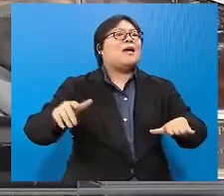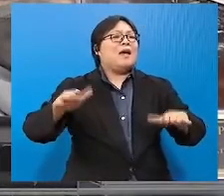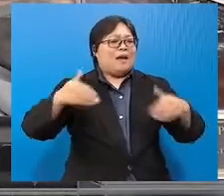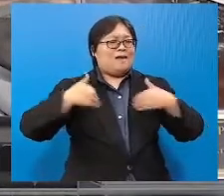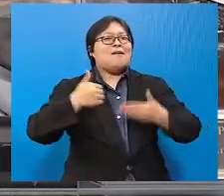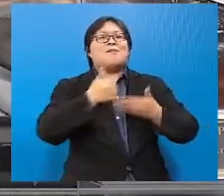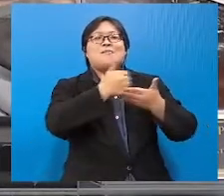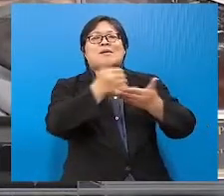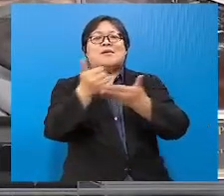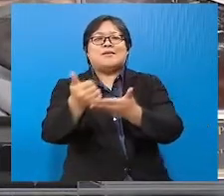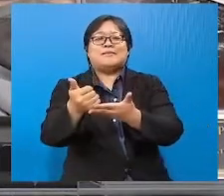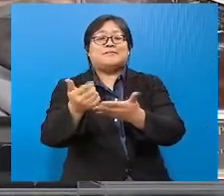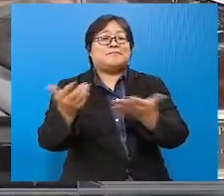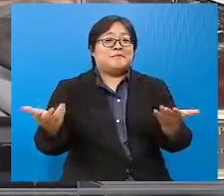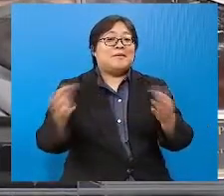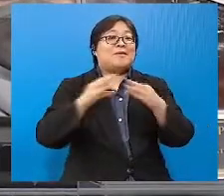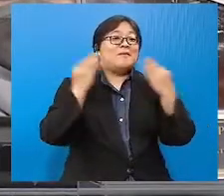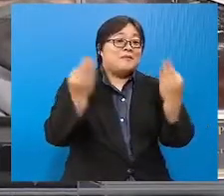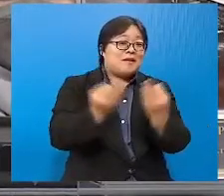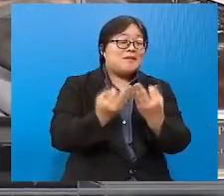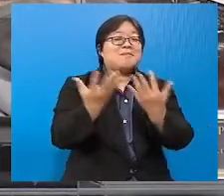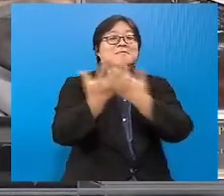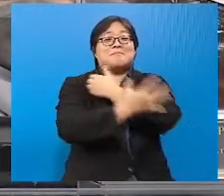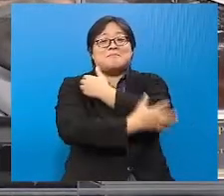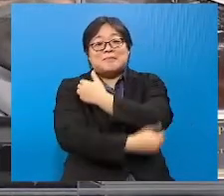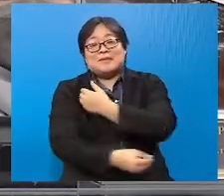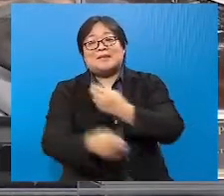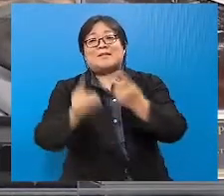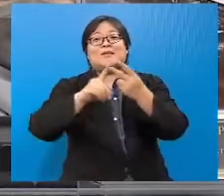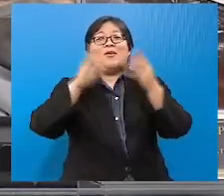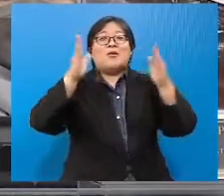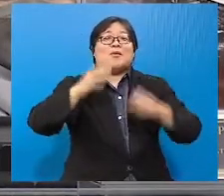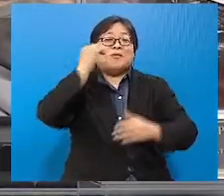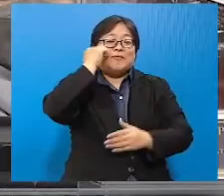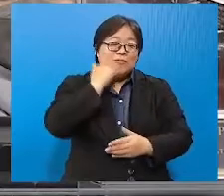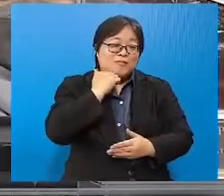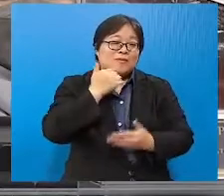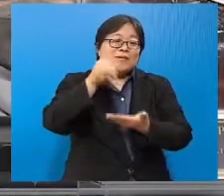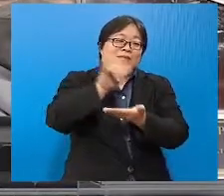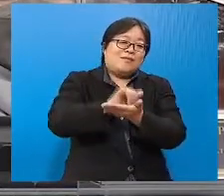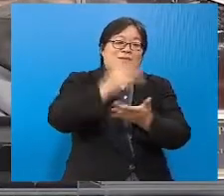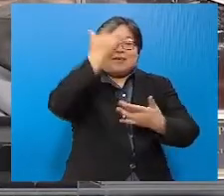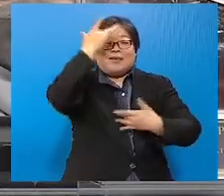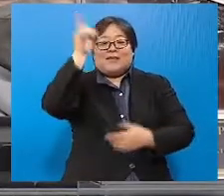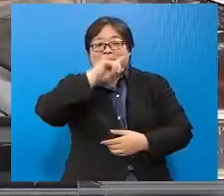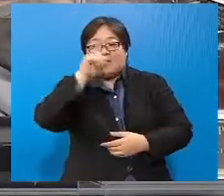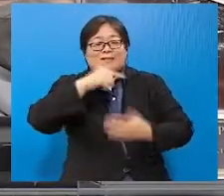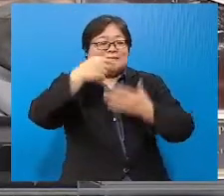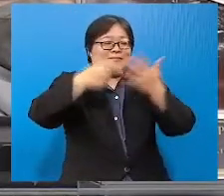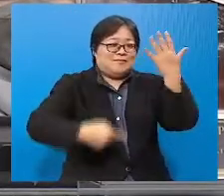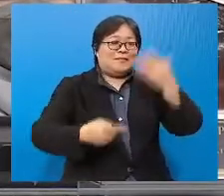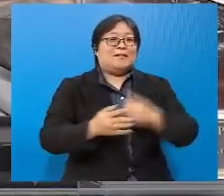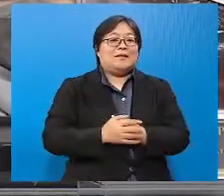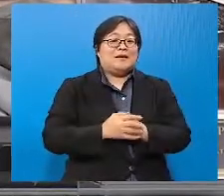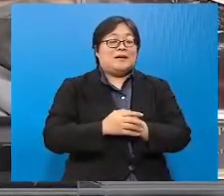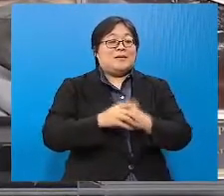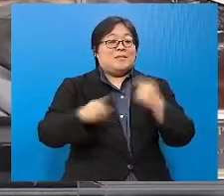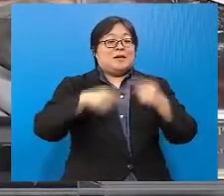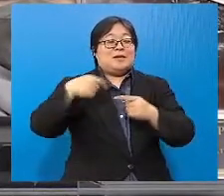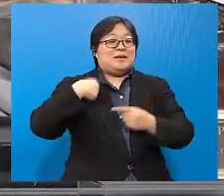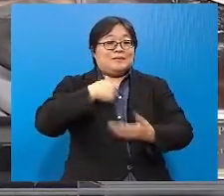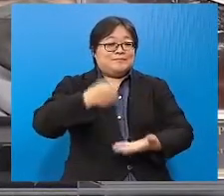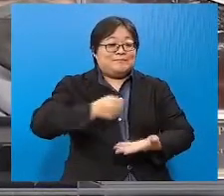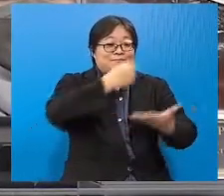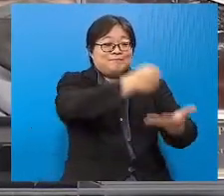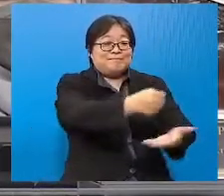juga ada bantuan kepada keluarga miskin, kepada warga emas yang terlantar, pesakit kronik dan sebagainya. Jadi bila kita sampaikan